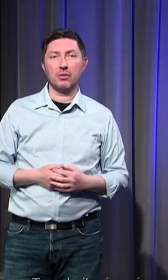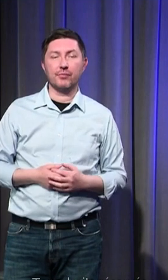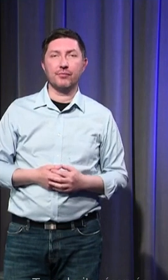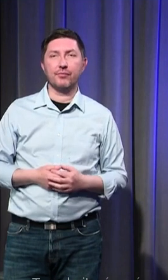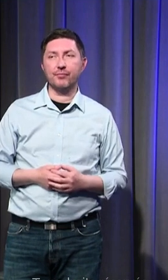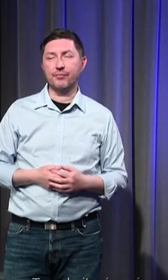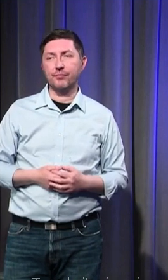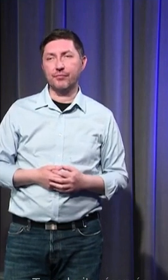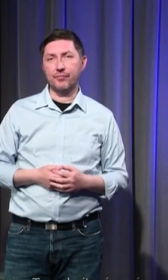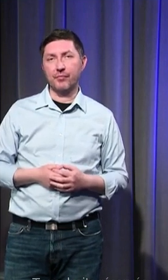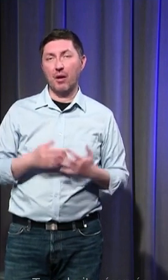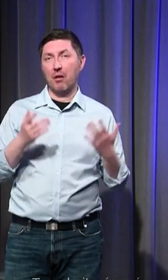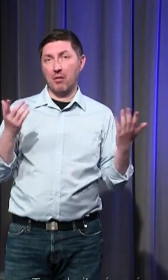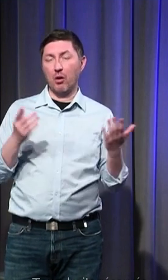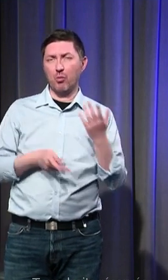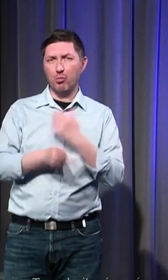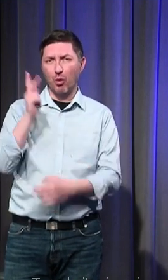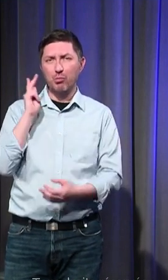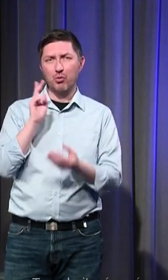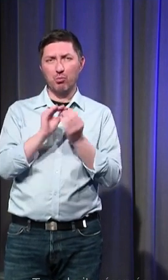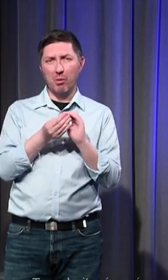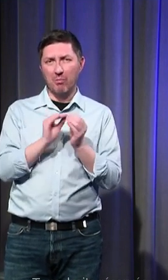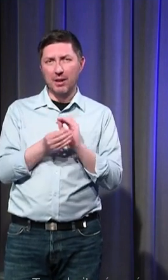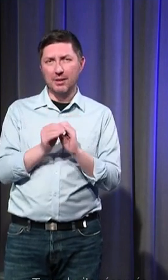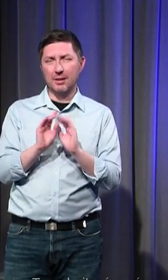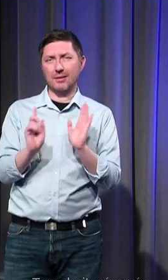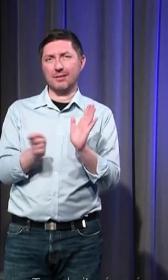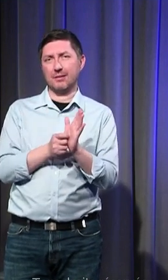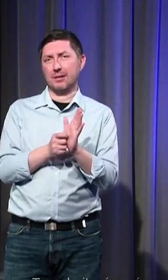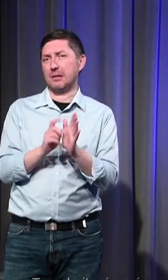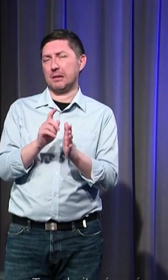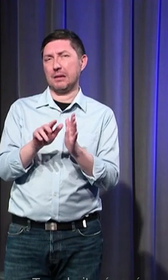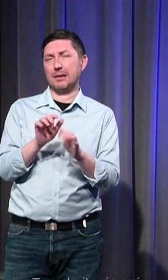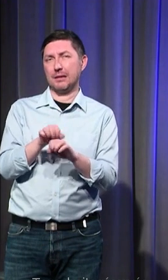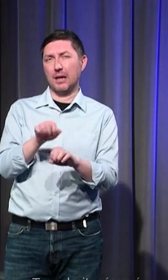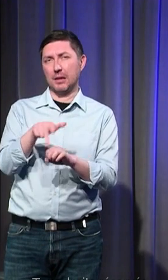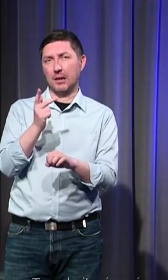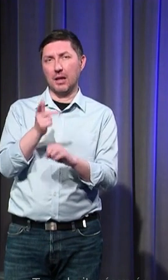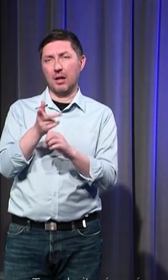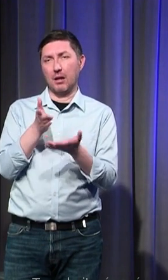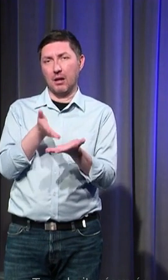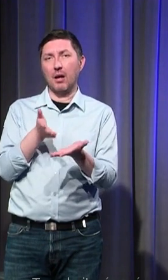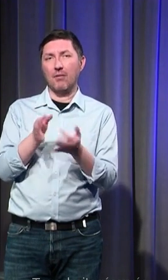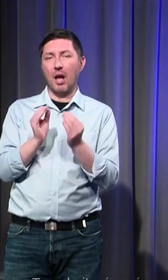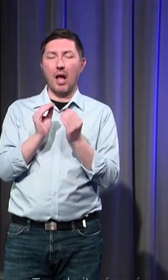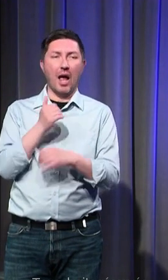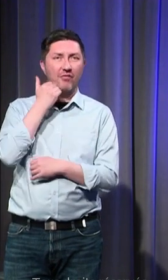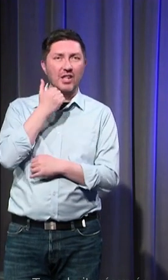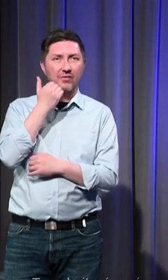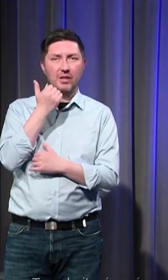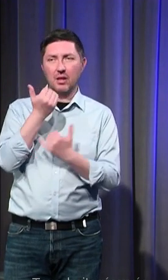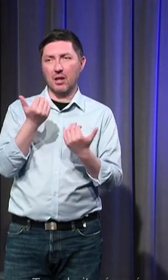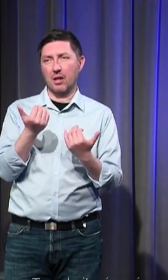devenir quand même de plus en plus problématique à partir du XIIIe siècle où on fait rentrer tout ce discours de l'affectivité intense